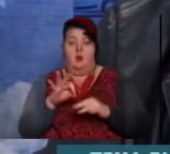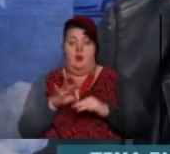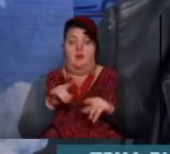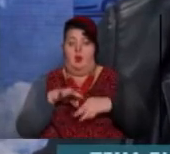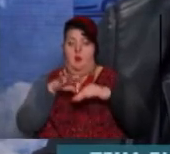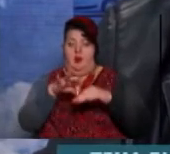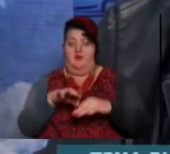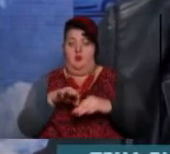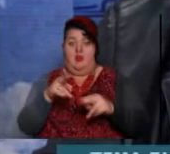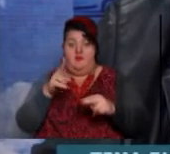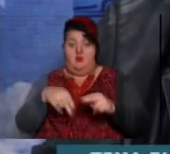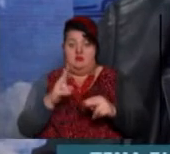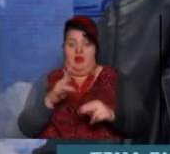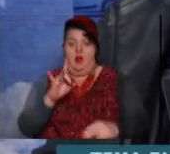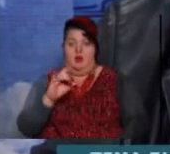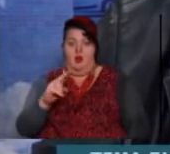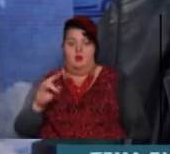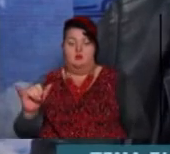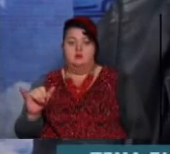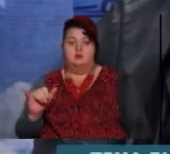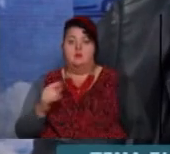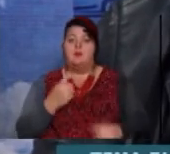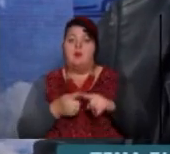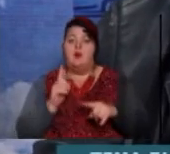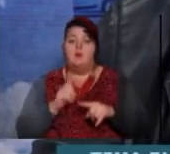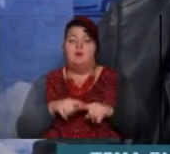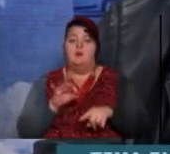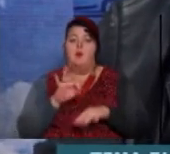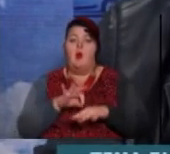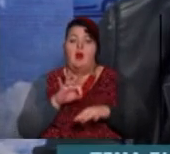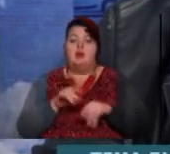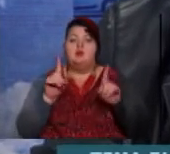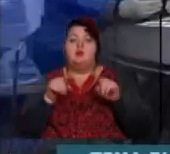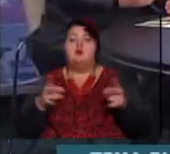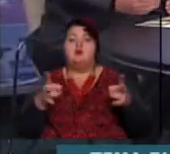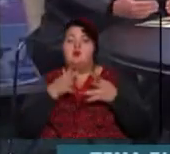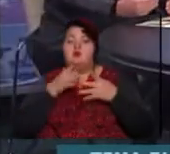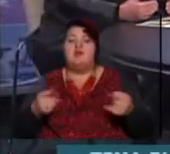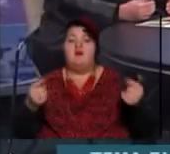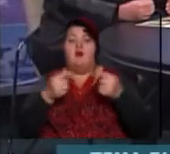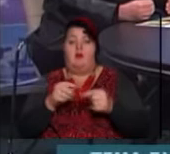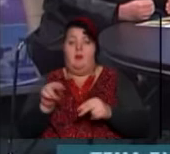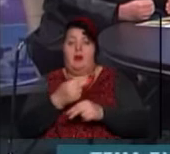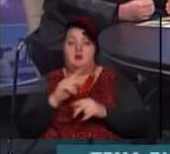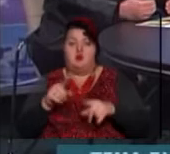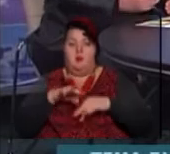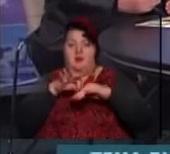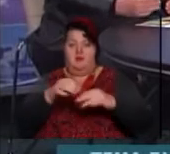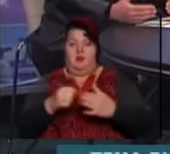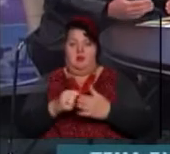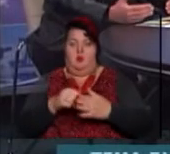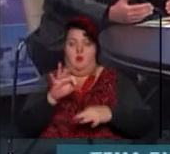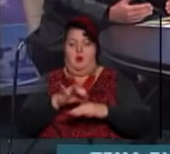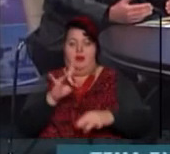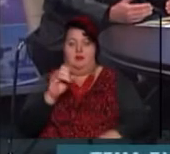приводить, в конце концов, до раку. Тому, ці болезни треба своєчасно лечити, щоб не доводити до рака. Тому,